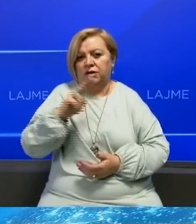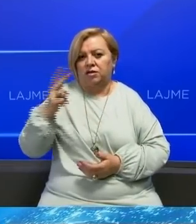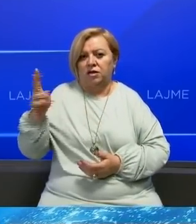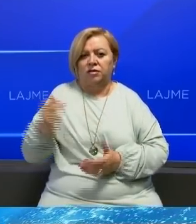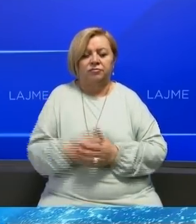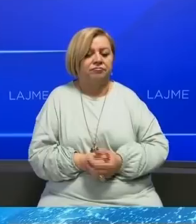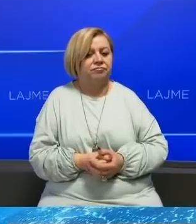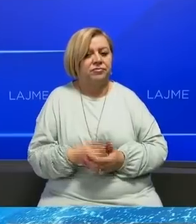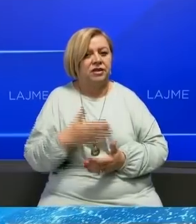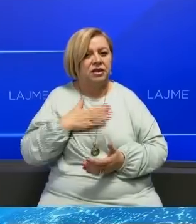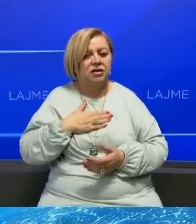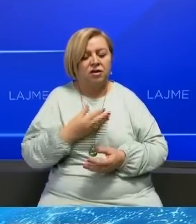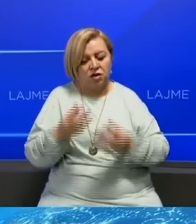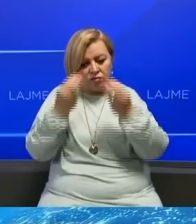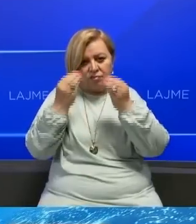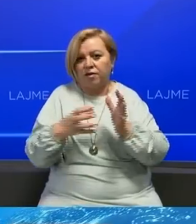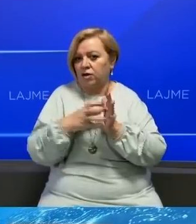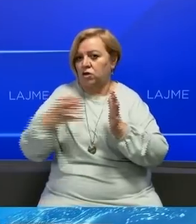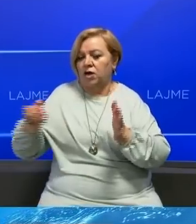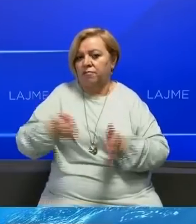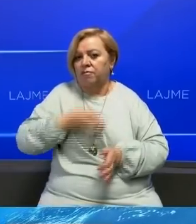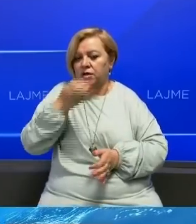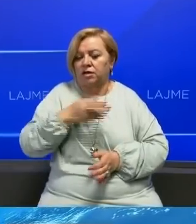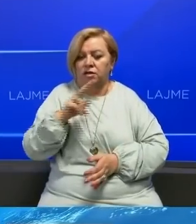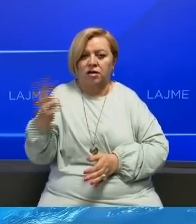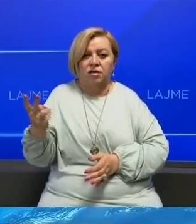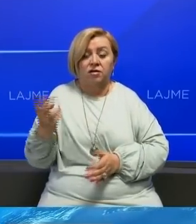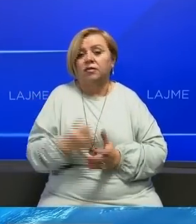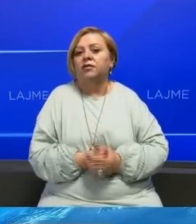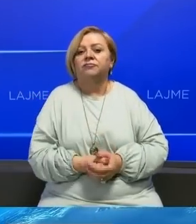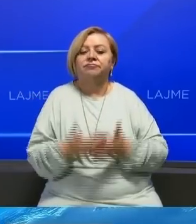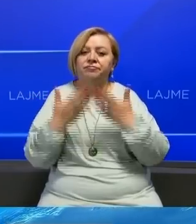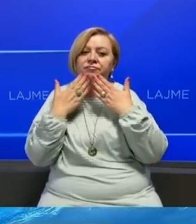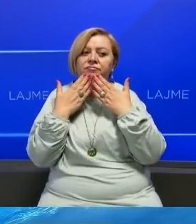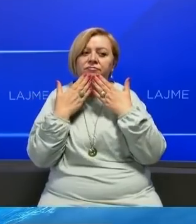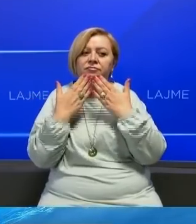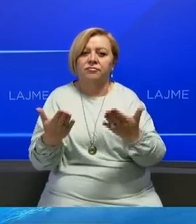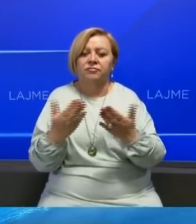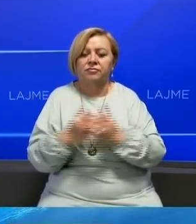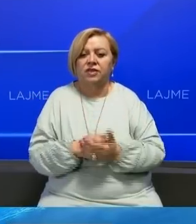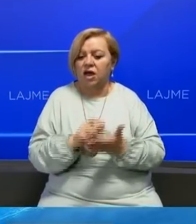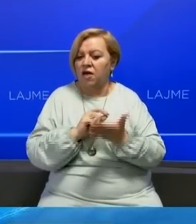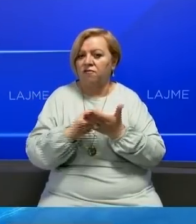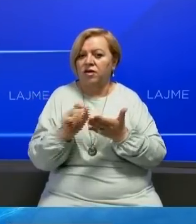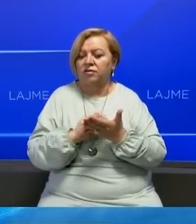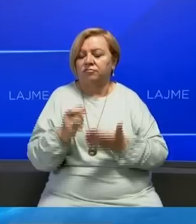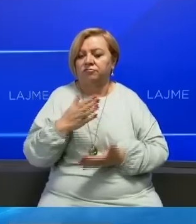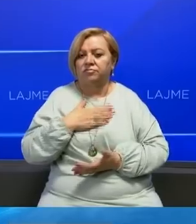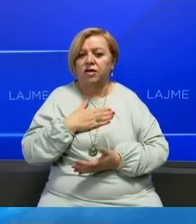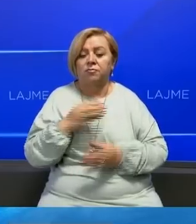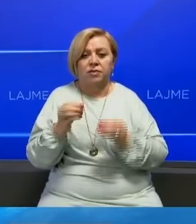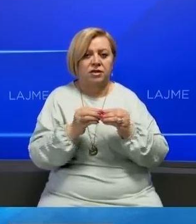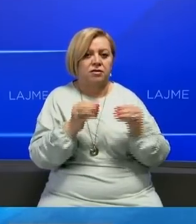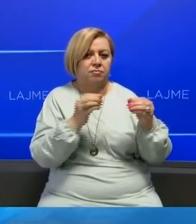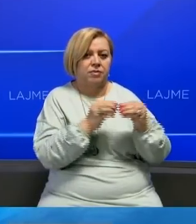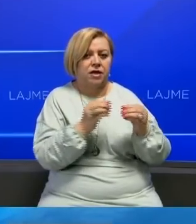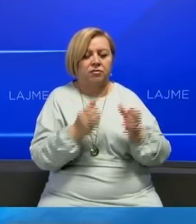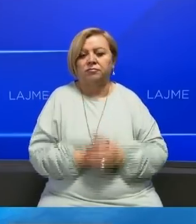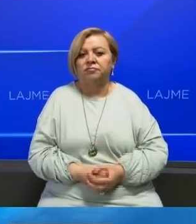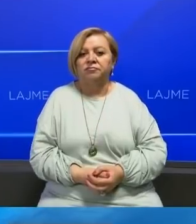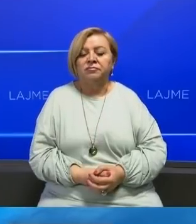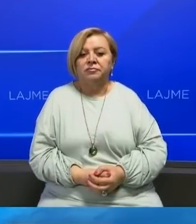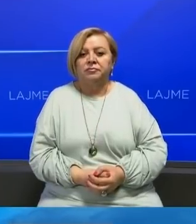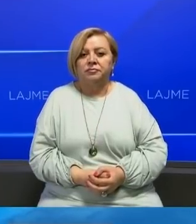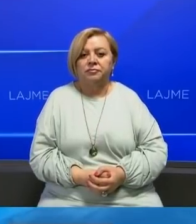netë ndërruar shikues, vazhdojmë edicionin me lajmet të tjera, dërri sa e falendërojmë gazetarin tom Bejet Beku, i cilisht e drejt për drejt nga